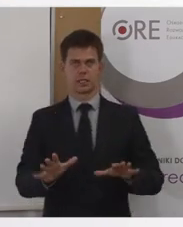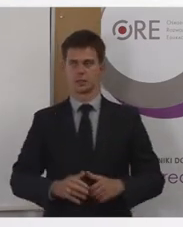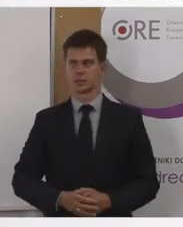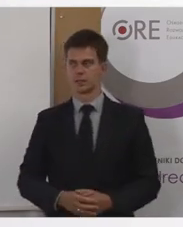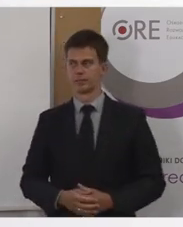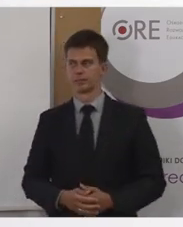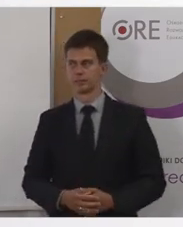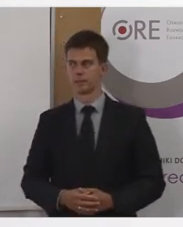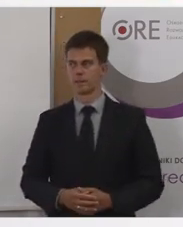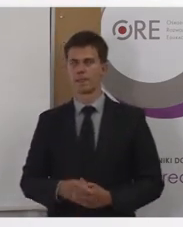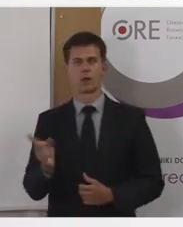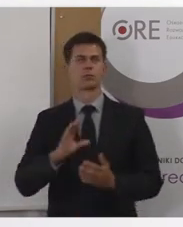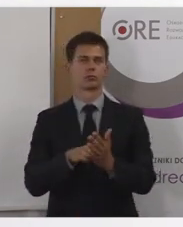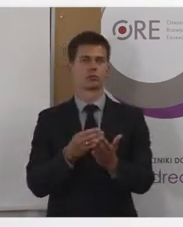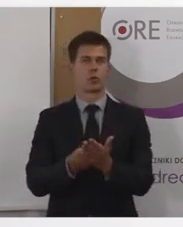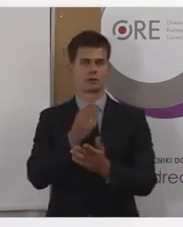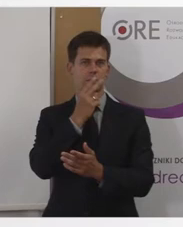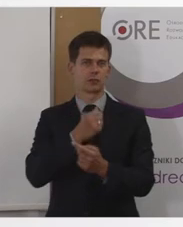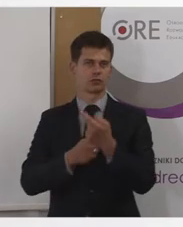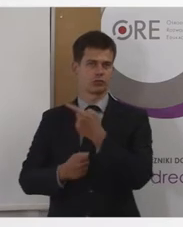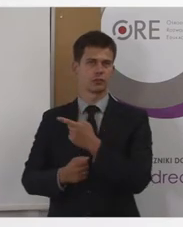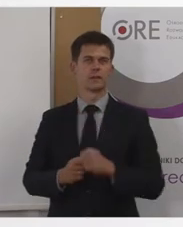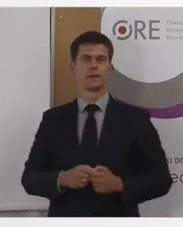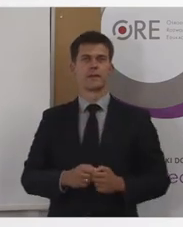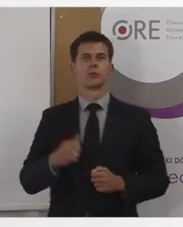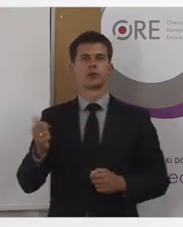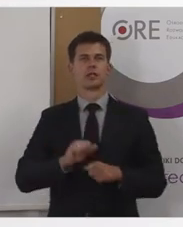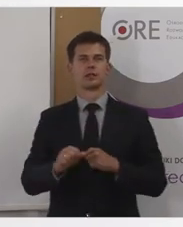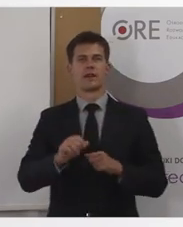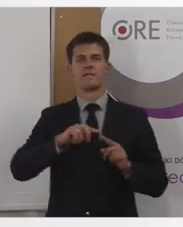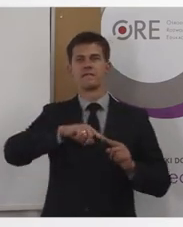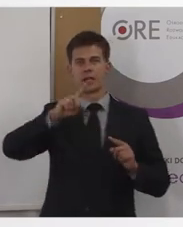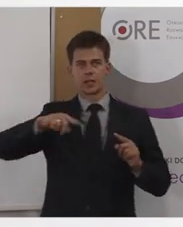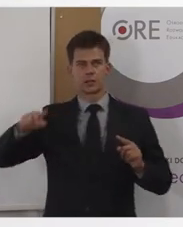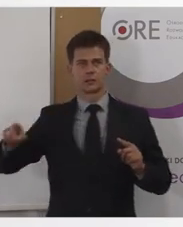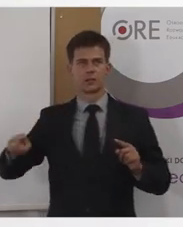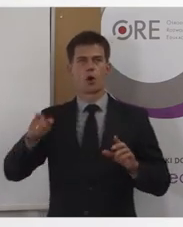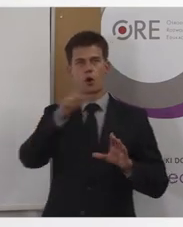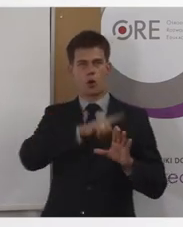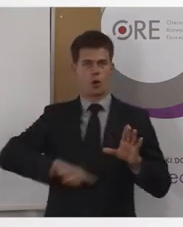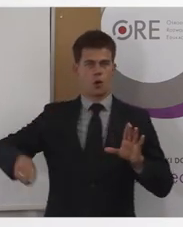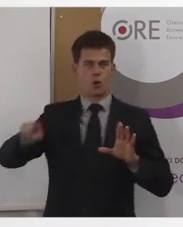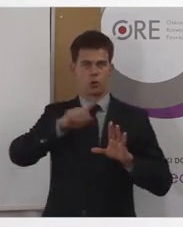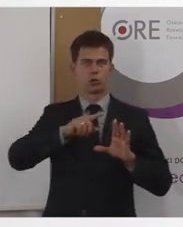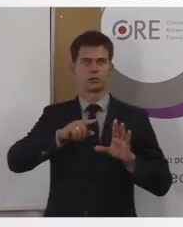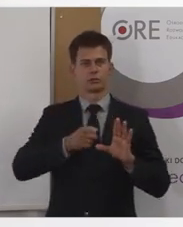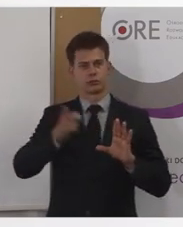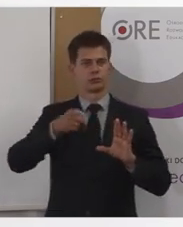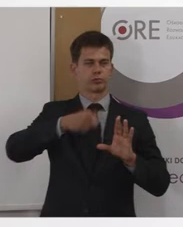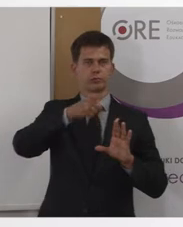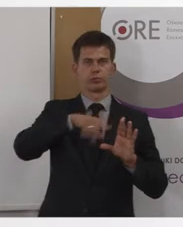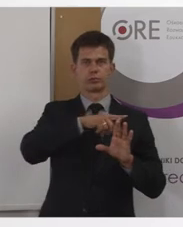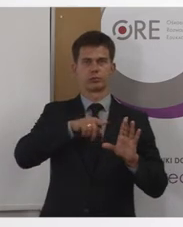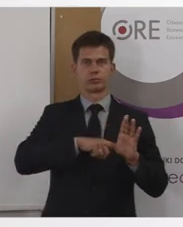Dam Państwu tutaj taki przykład wykresu kołowego. I